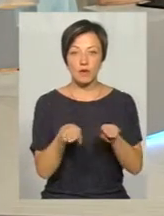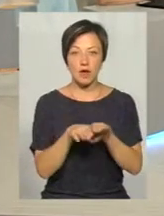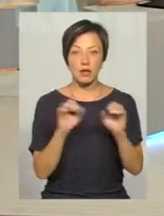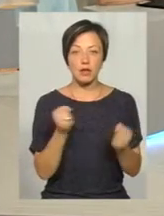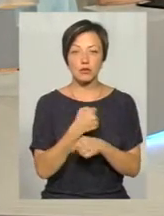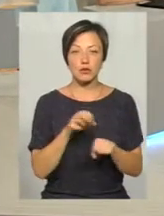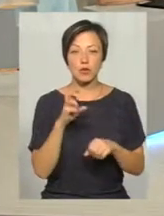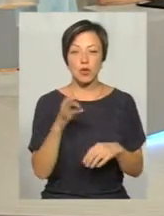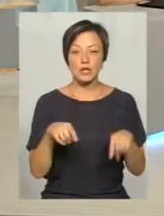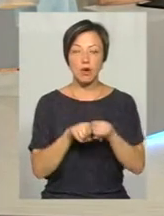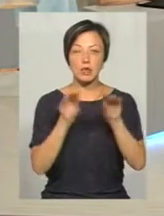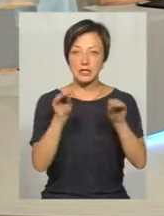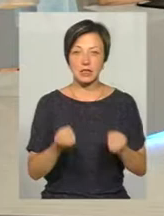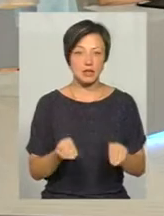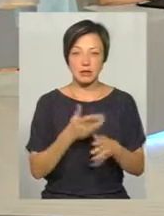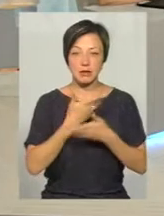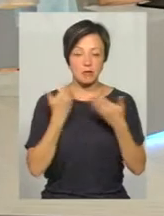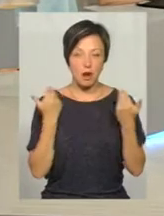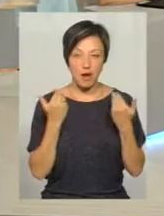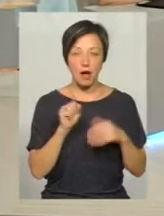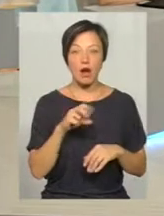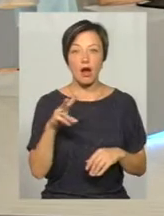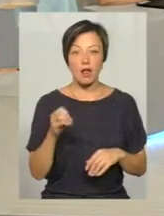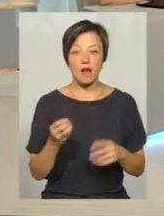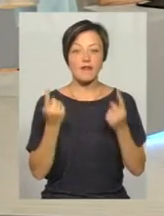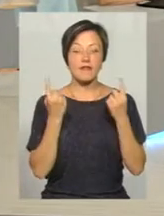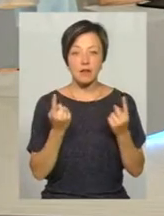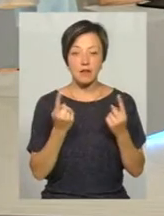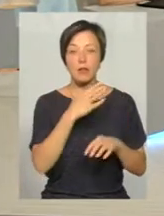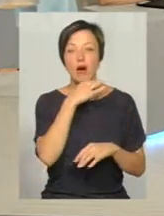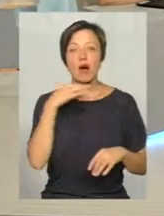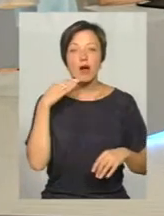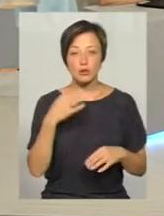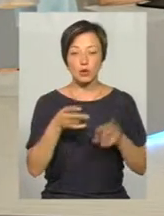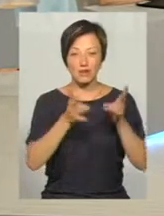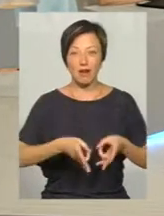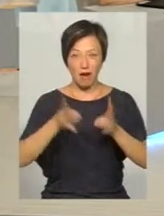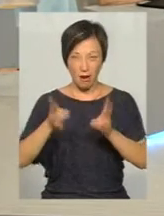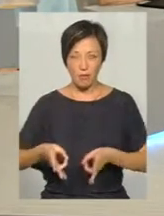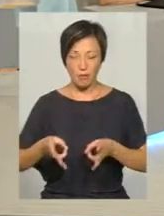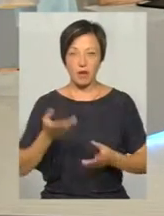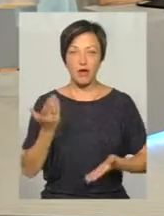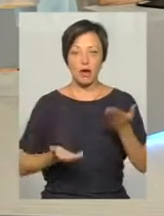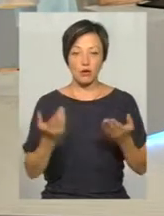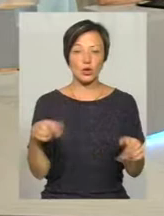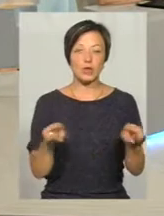неможливо, тому що такої статистики не віддеться. Але велика кількість травм, якщо